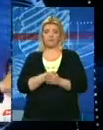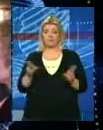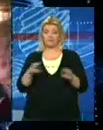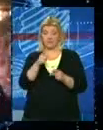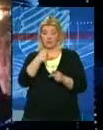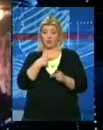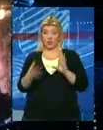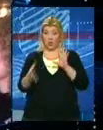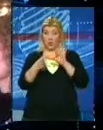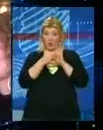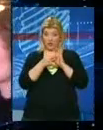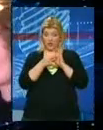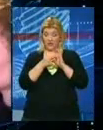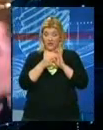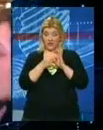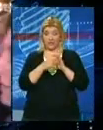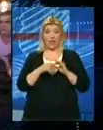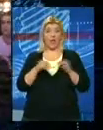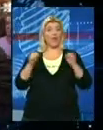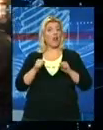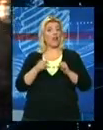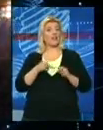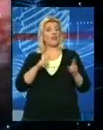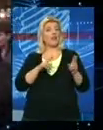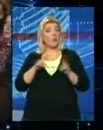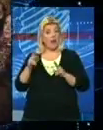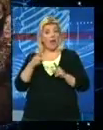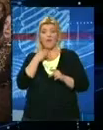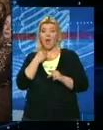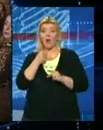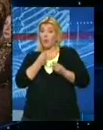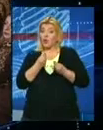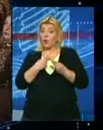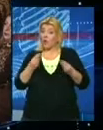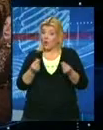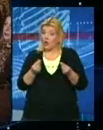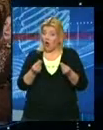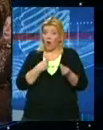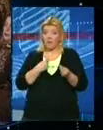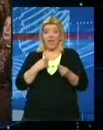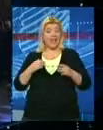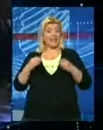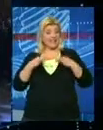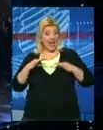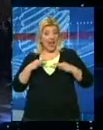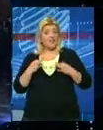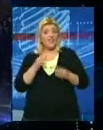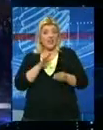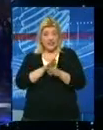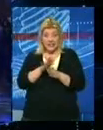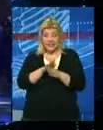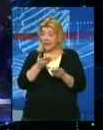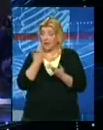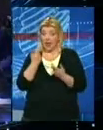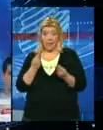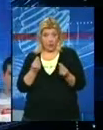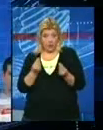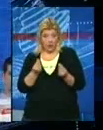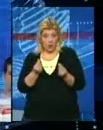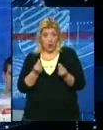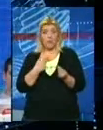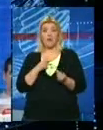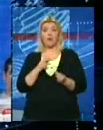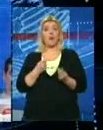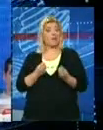možete vi uspostaviti vladovinu prava ako nema dobre ekonomije. Dobar, prosvetni, zdravstveni sistem ako nema dobre ekonomije. Dobru poljoprivredu ako